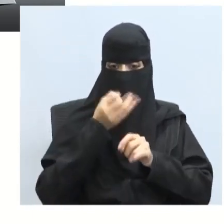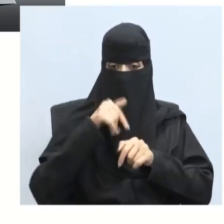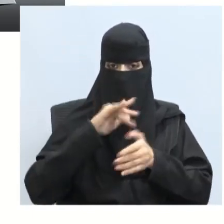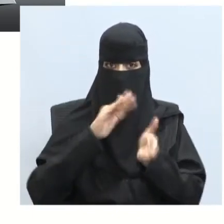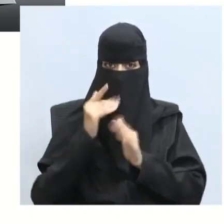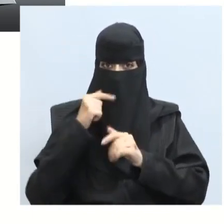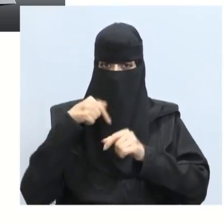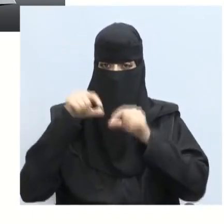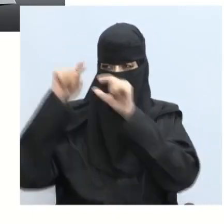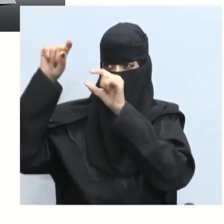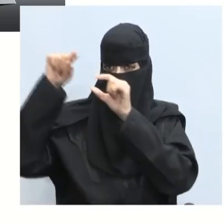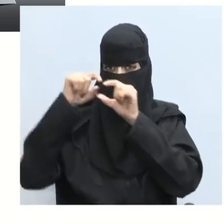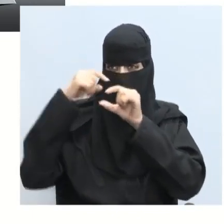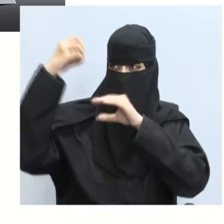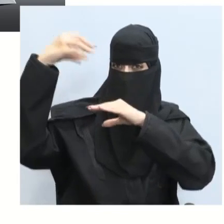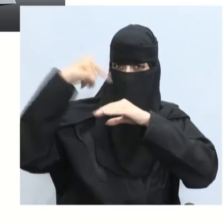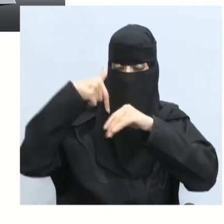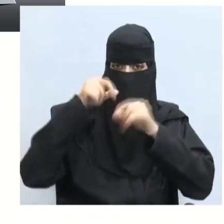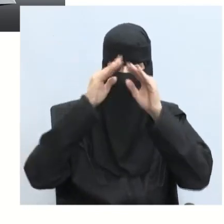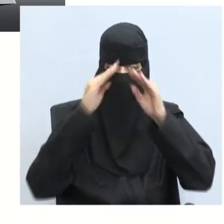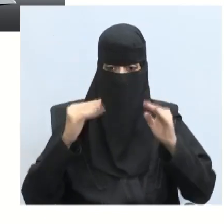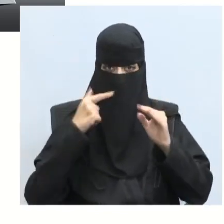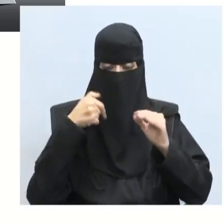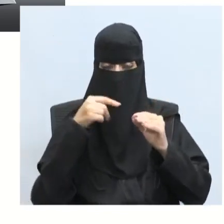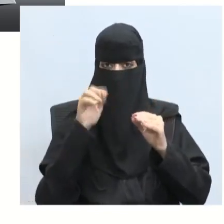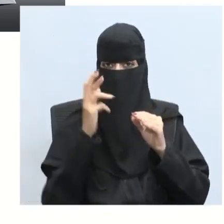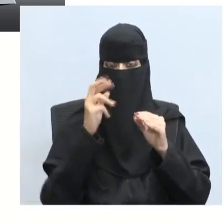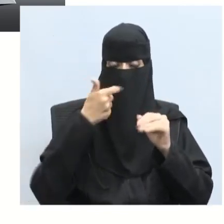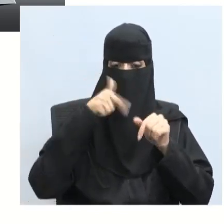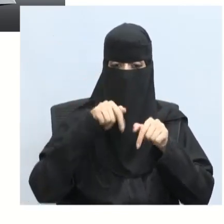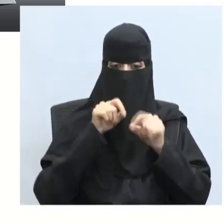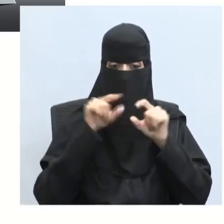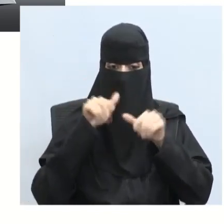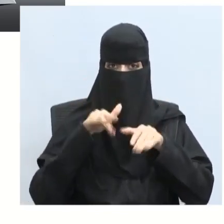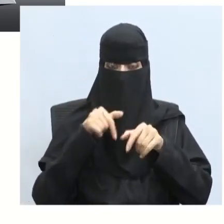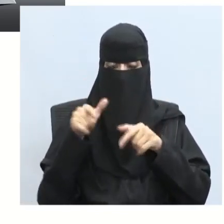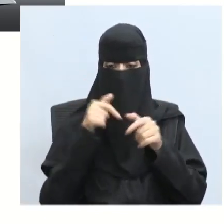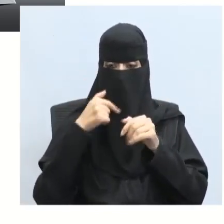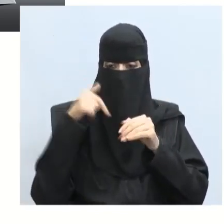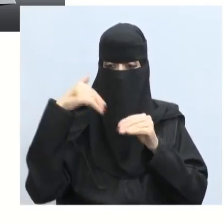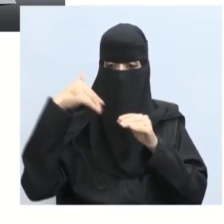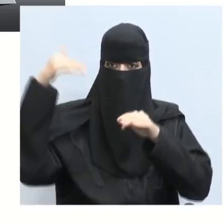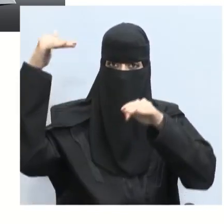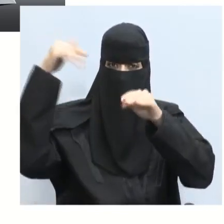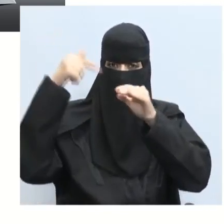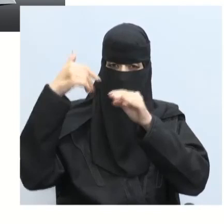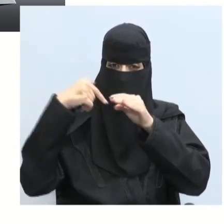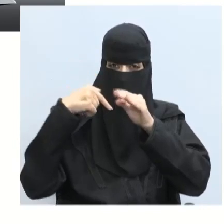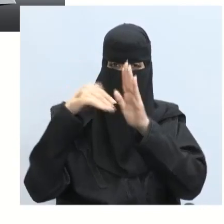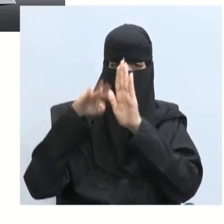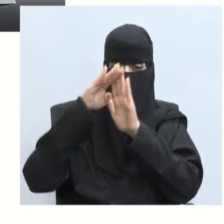تمرير حزمة ضيقة من ضوء الشمس خلال منشور زجاجي يكون هناك لدينا ترتيب منظم